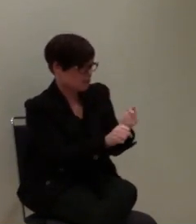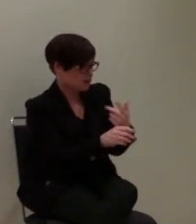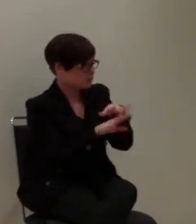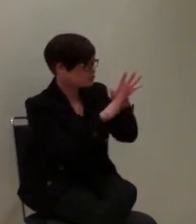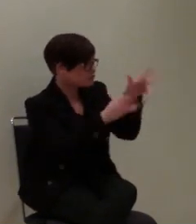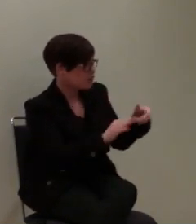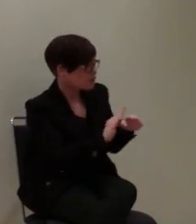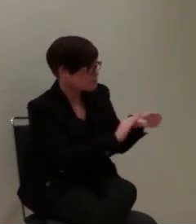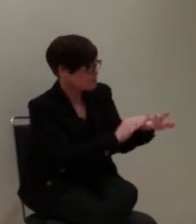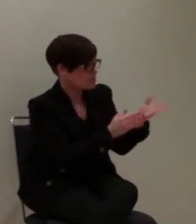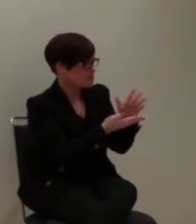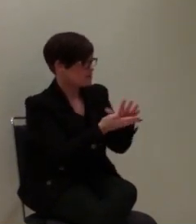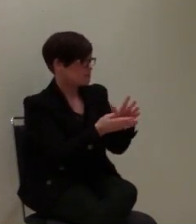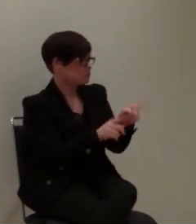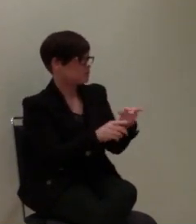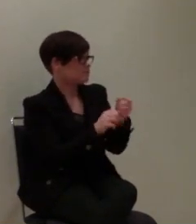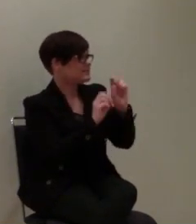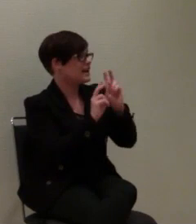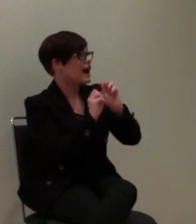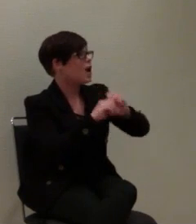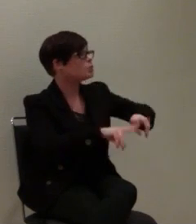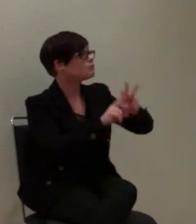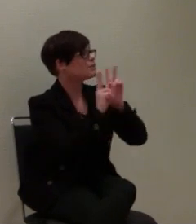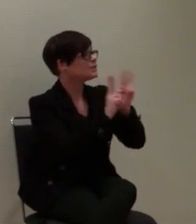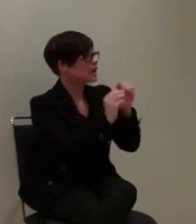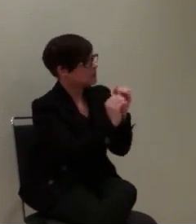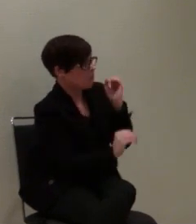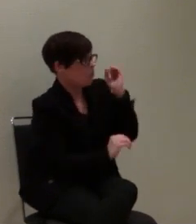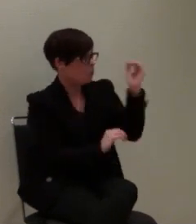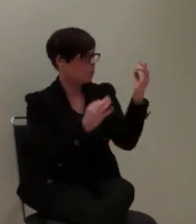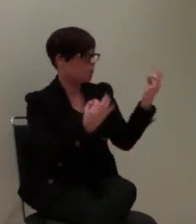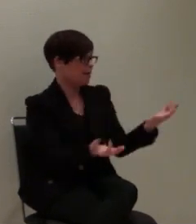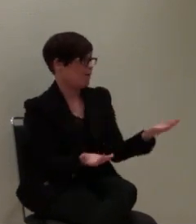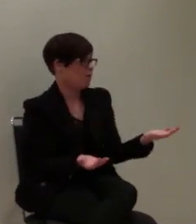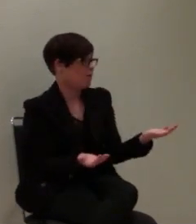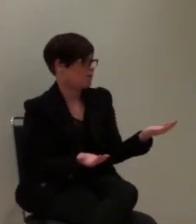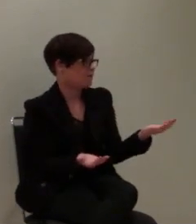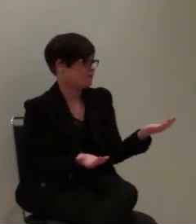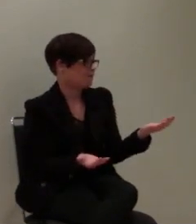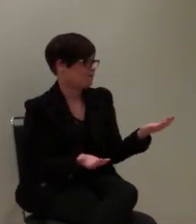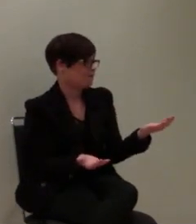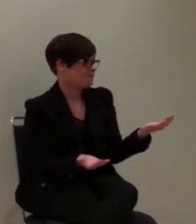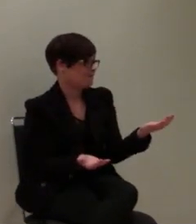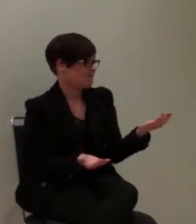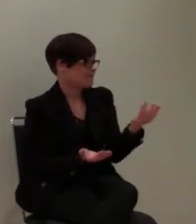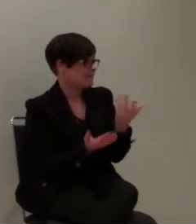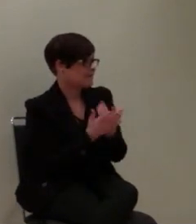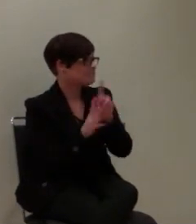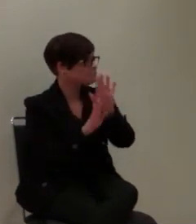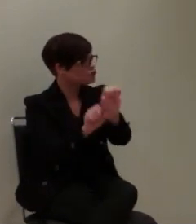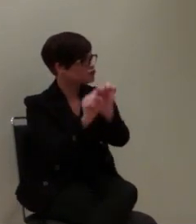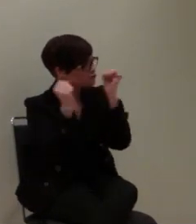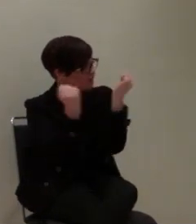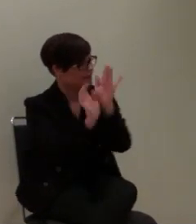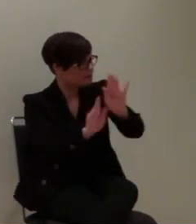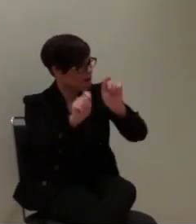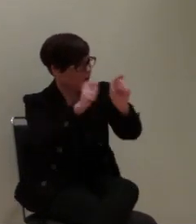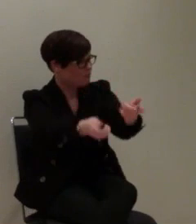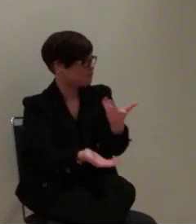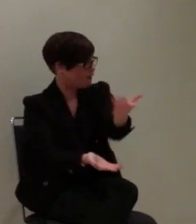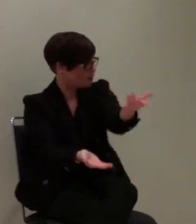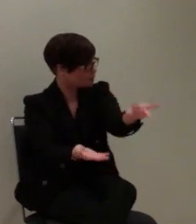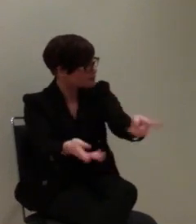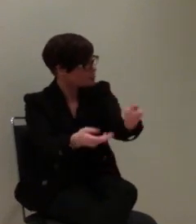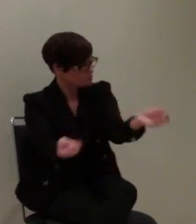dass da doch eine gehörige Ausfallsicherheit dazugehören sollte und dass das deswegen eigentlich eine staatliche Aufgabe sein sollte.